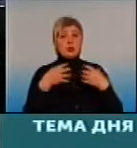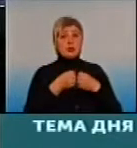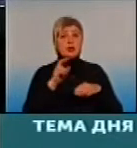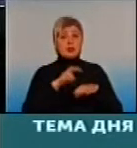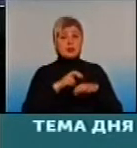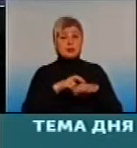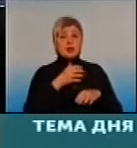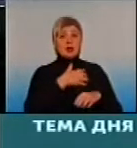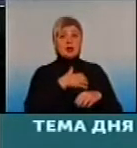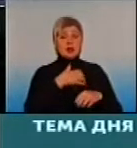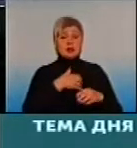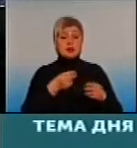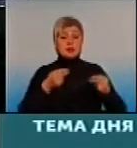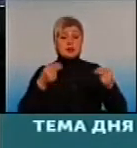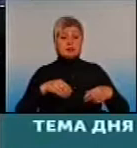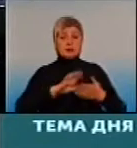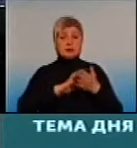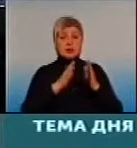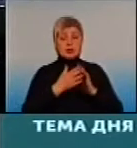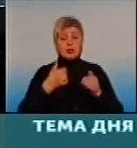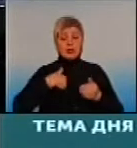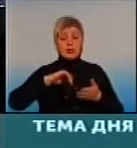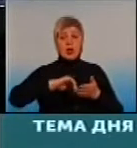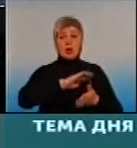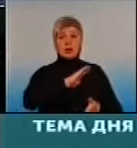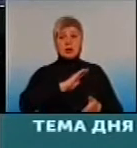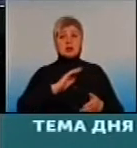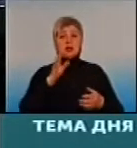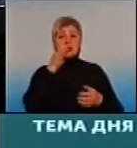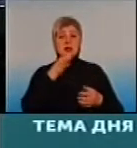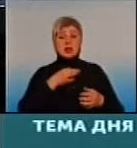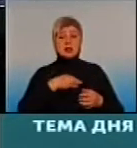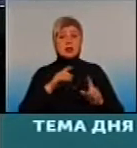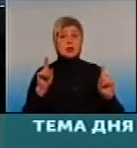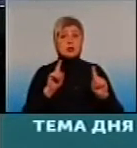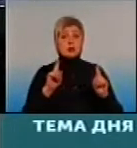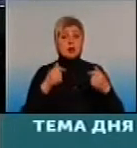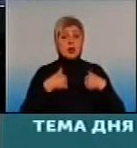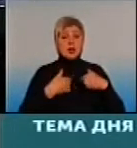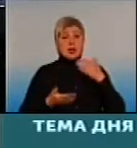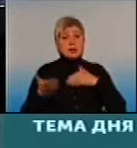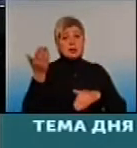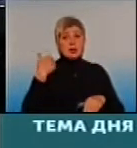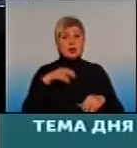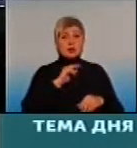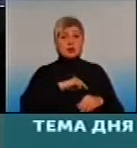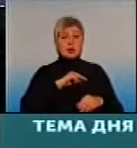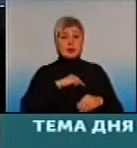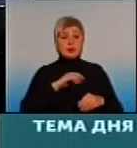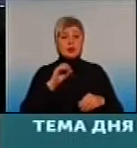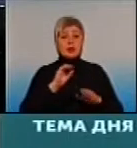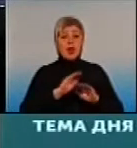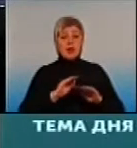хотіла заключити с ней декларацію. Мені відказали, сказали, що я раніше працювала педиатром,